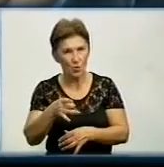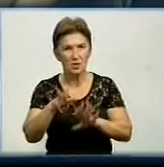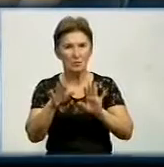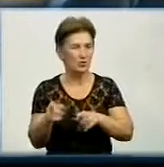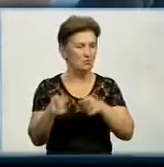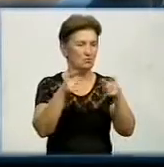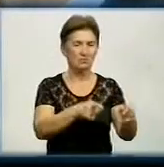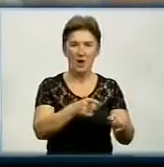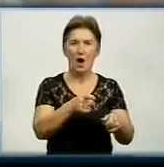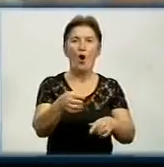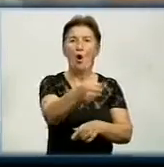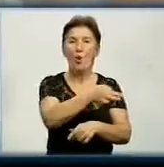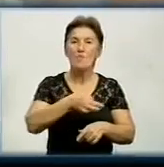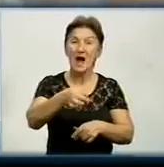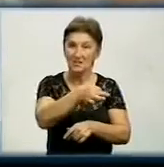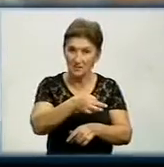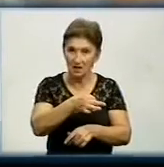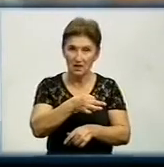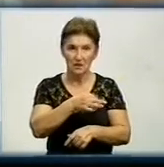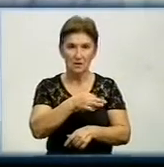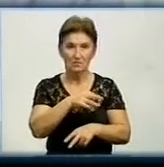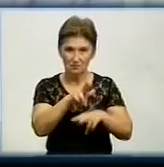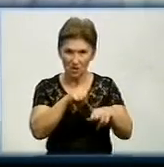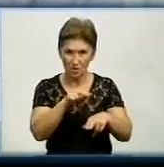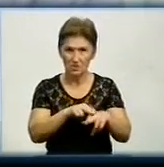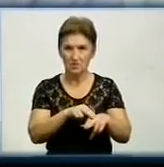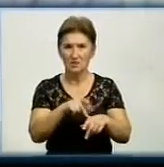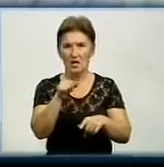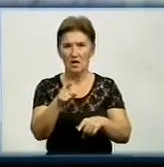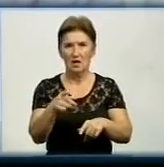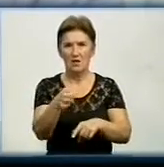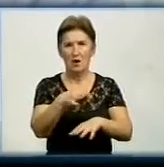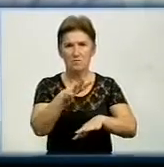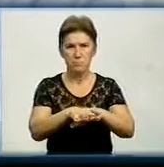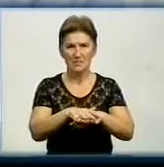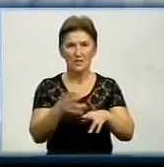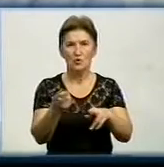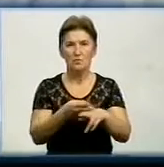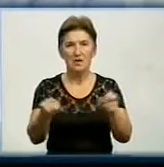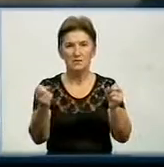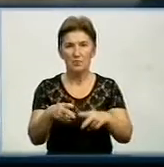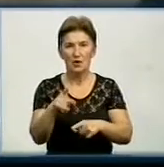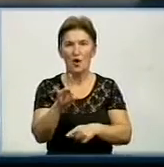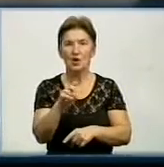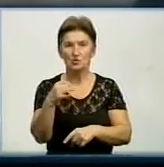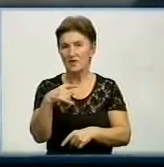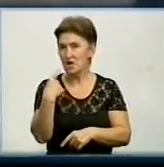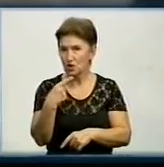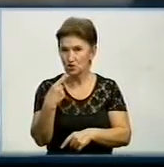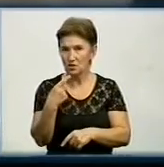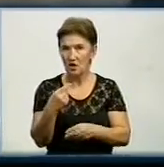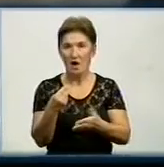правоохоронці. Зрештою справу передали до суду. Керівник обласного відділу банківської безпеки Ощадбанку Микола Речкуван каже,